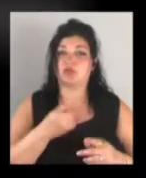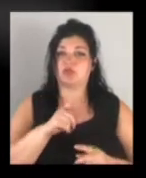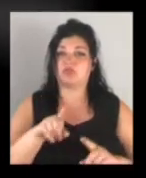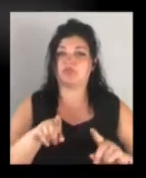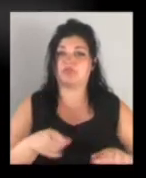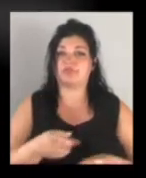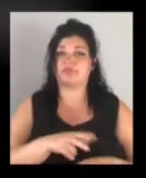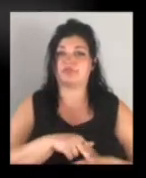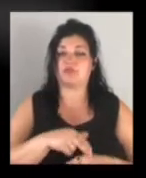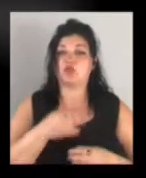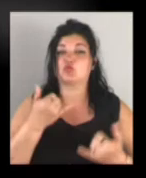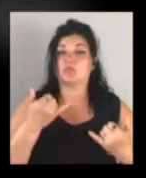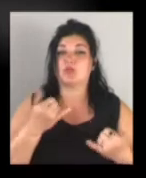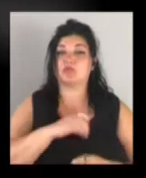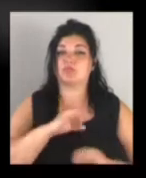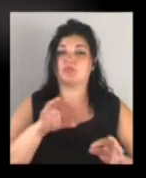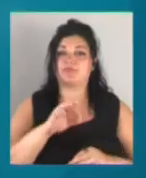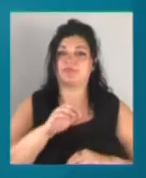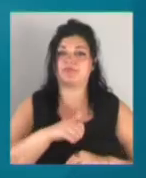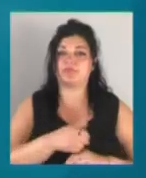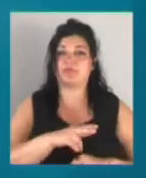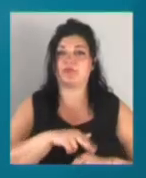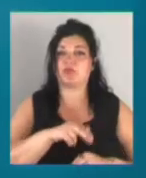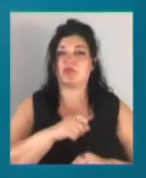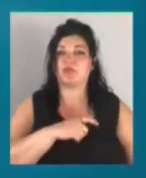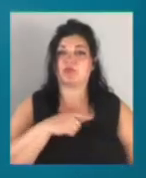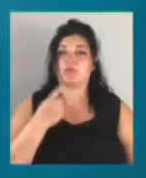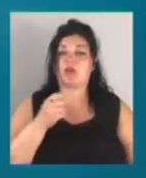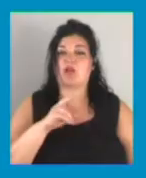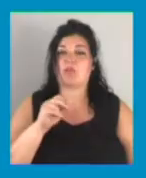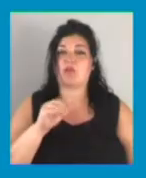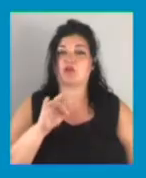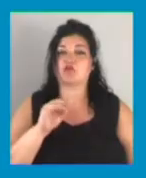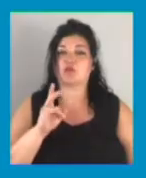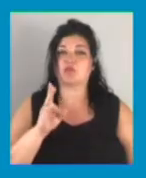у спільному Одеси розповіла речниця патрульної поліції Одеській області Алла Марченко.